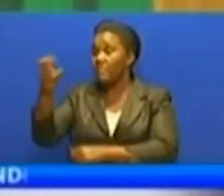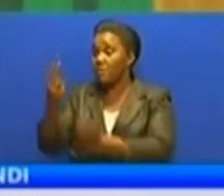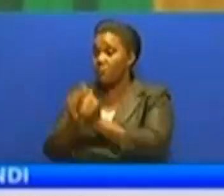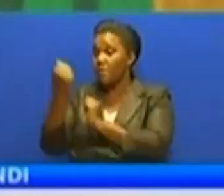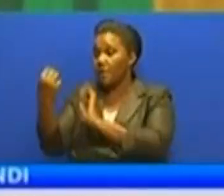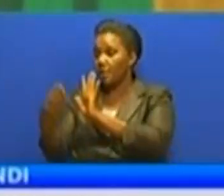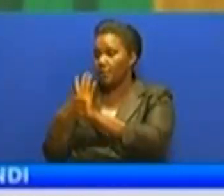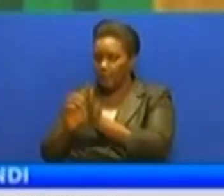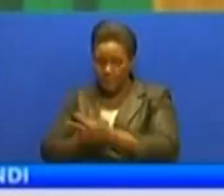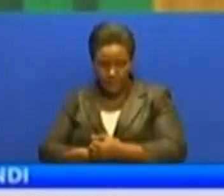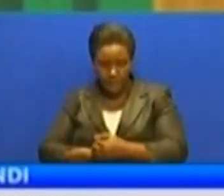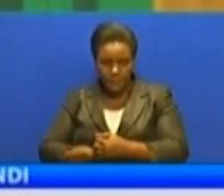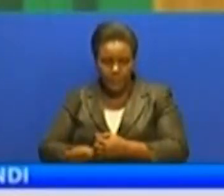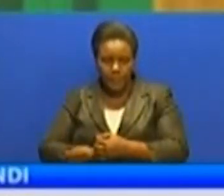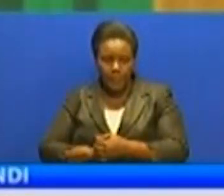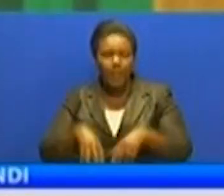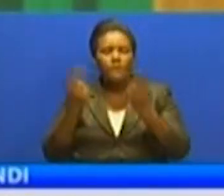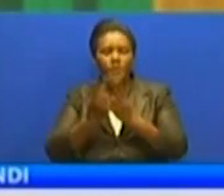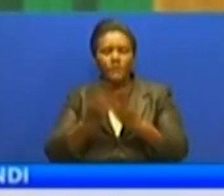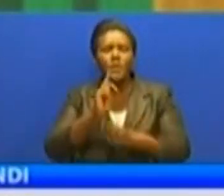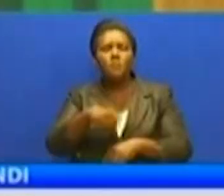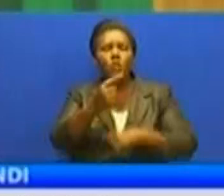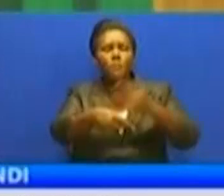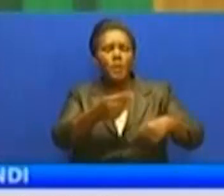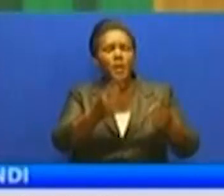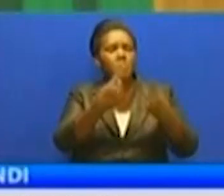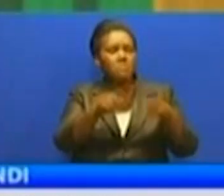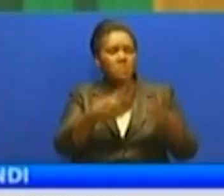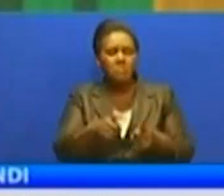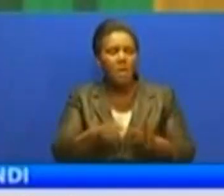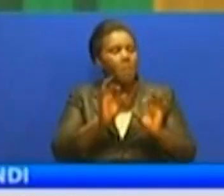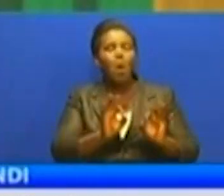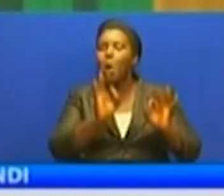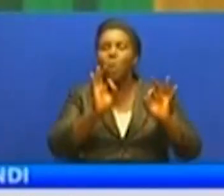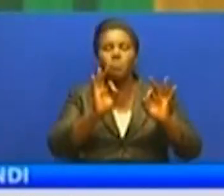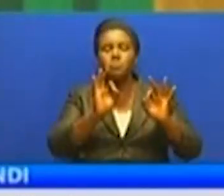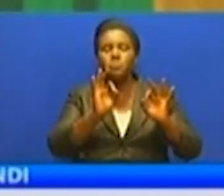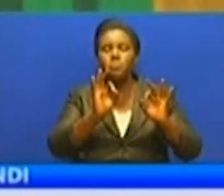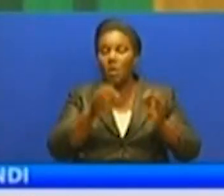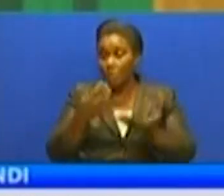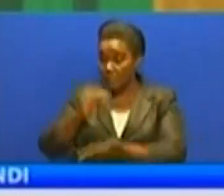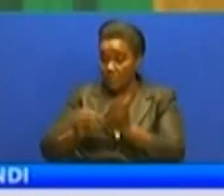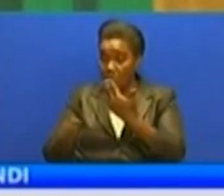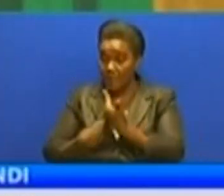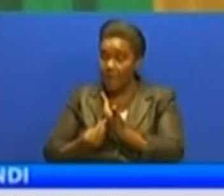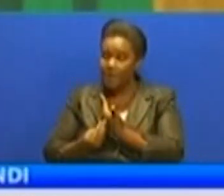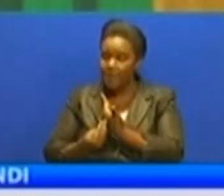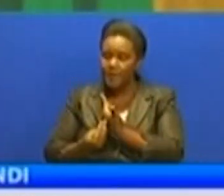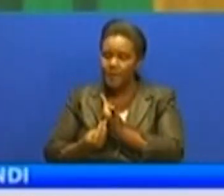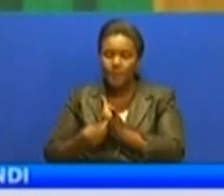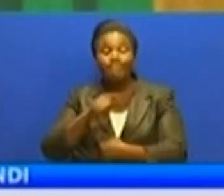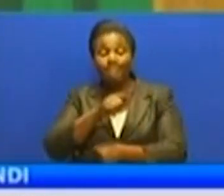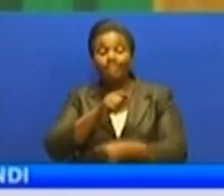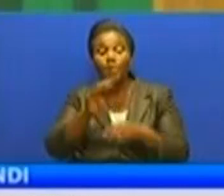Maeneo mbali bali kote nchini. Iko miradi haikuwa na ubora. Haikuwa na ubora kwa sababu ilikuwa na